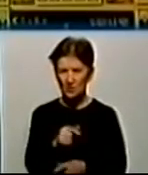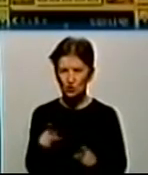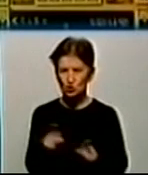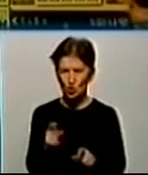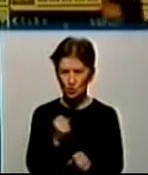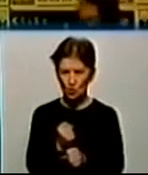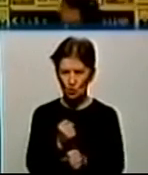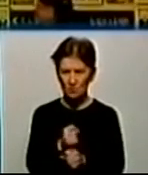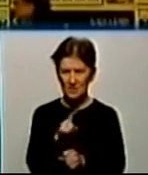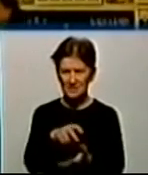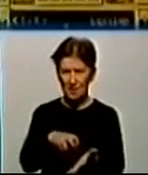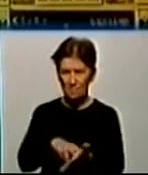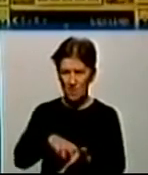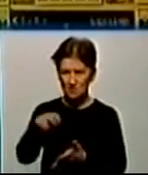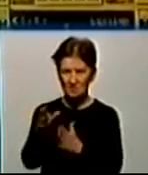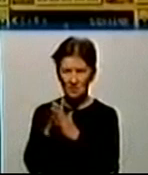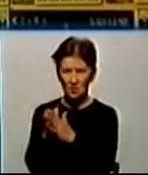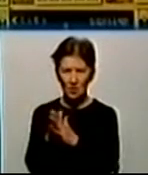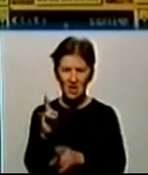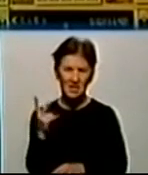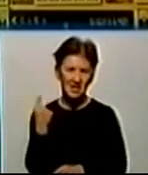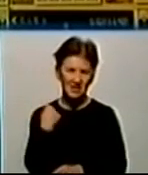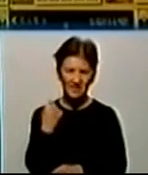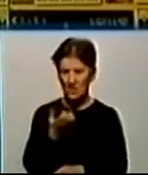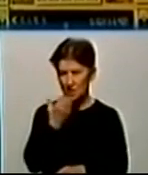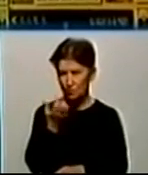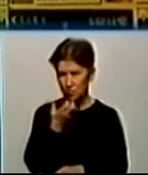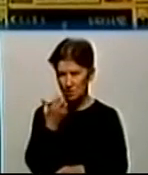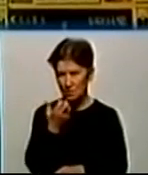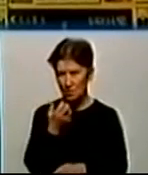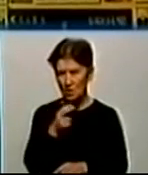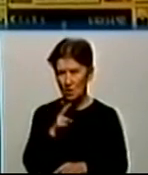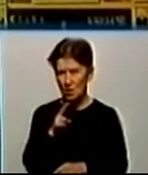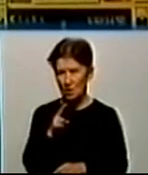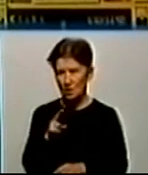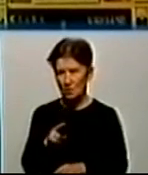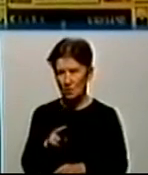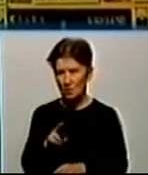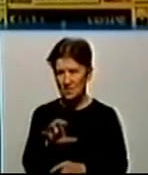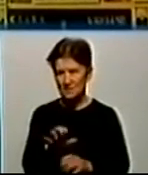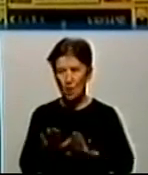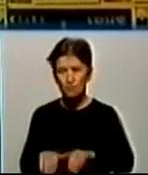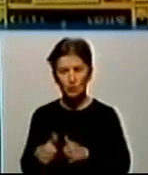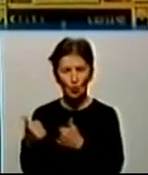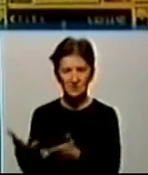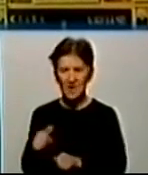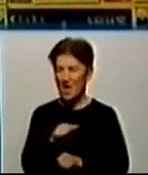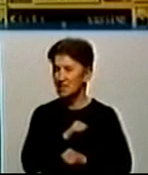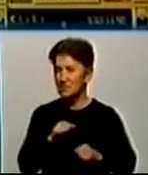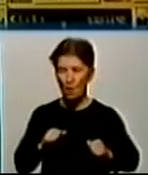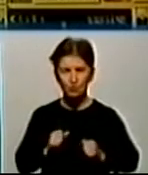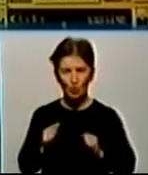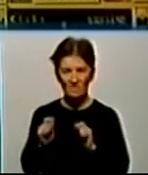звернемося з письмової пропозиції ДТП «Кіровоград Тепло» ТОВЦНТ «УНГАЗ» з пропозицією добровільно